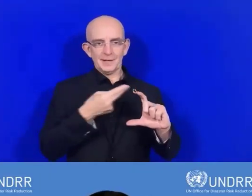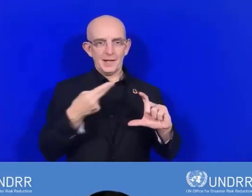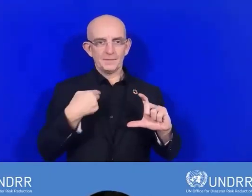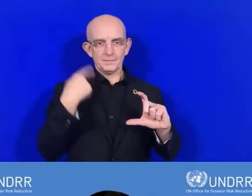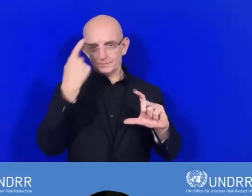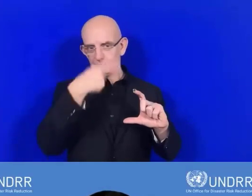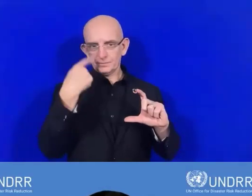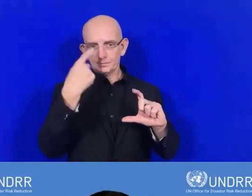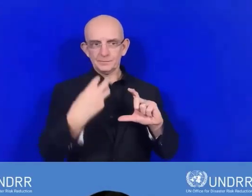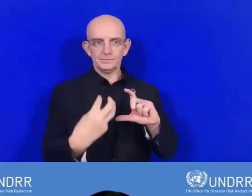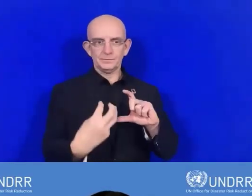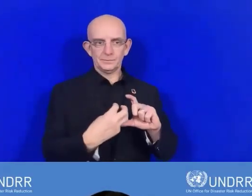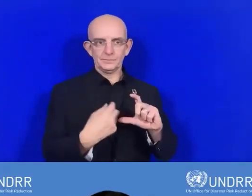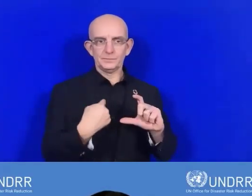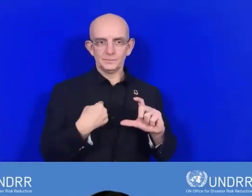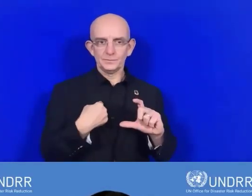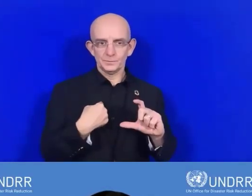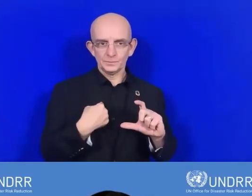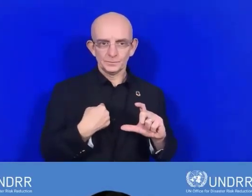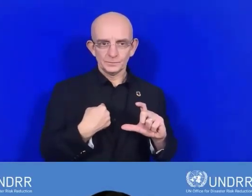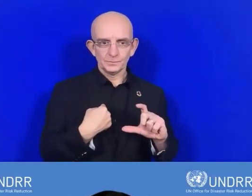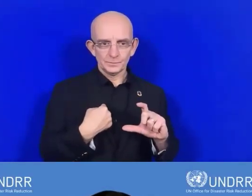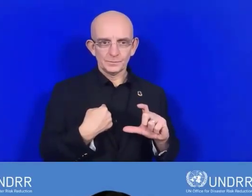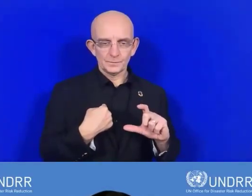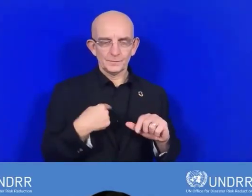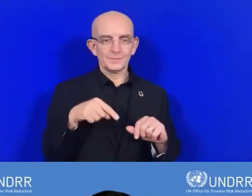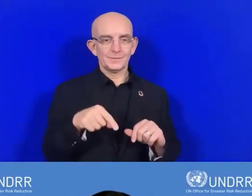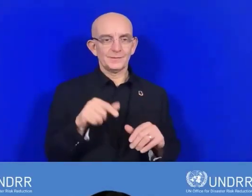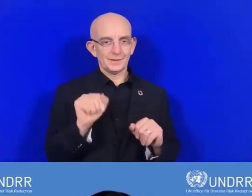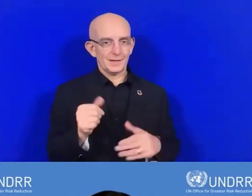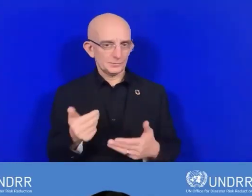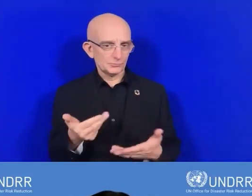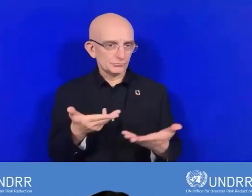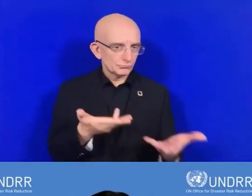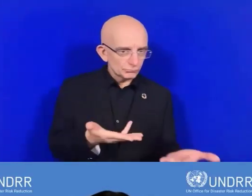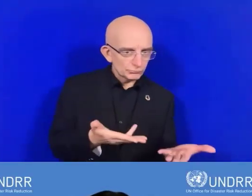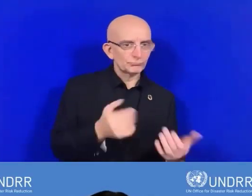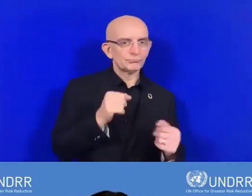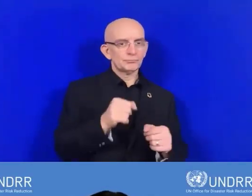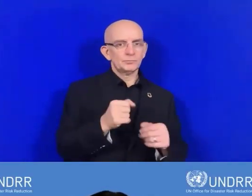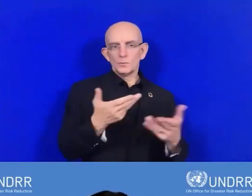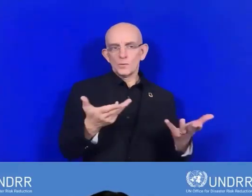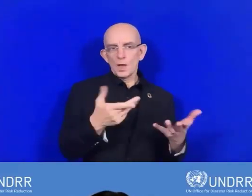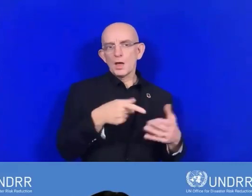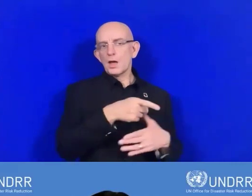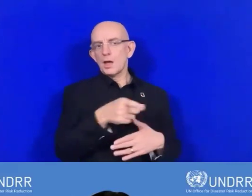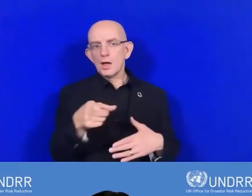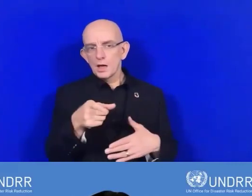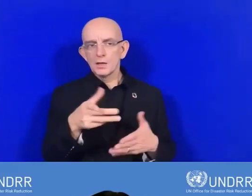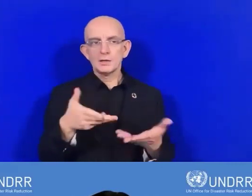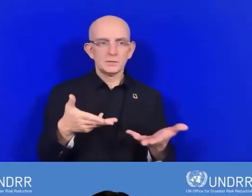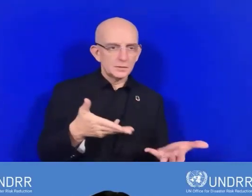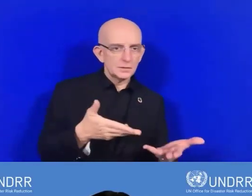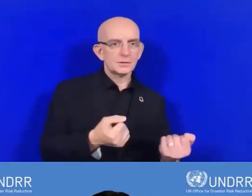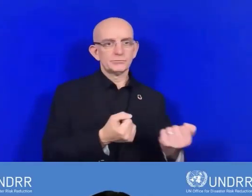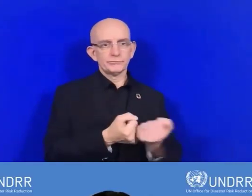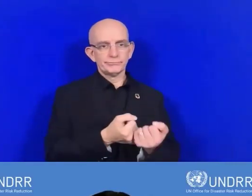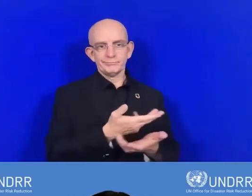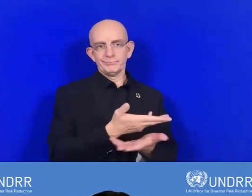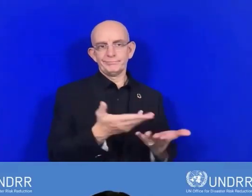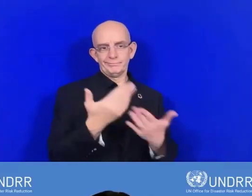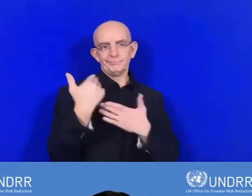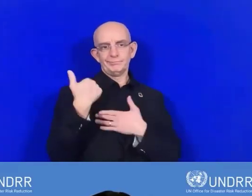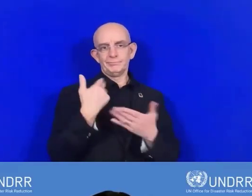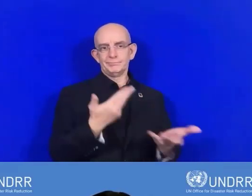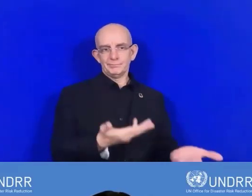aux réductions qui leur reviennent de droit. Alors, ce que nous faisons dans un premier temps, c'est que nous nous